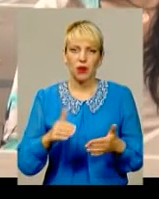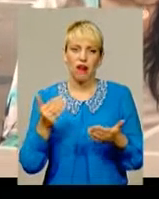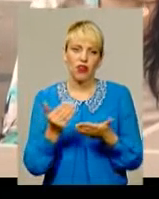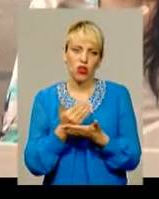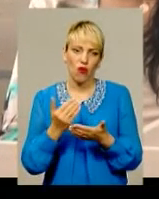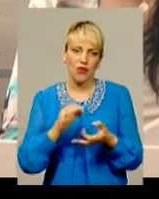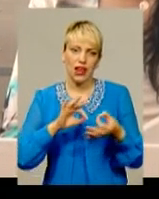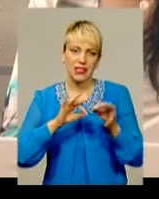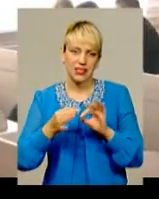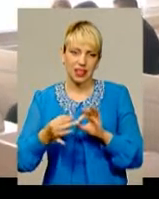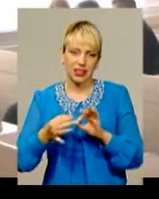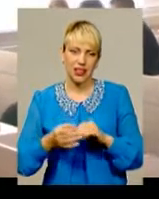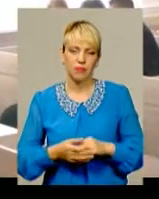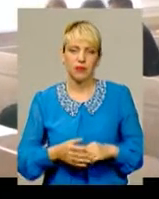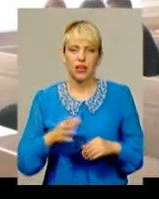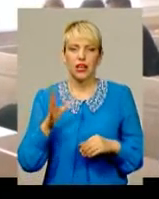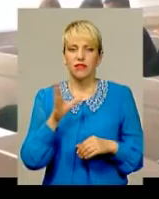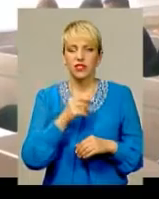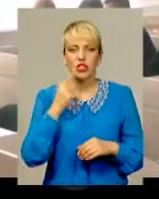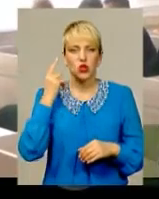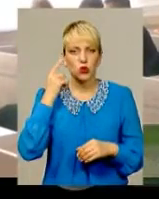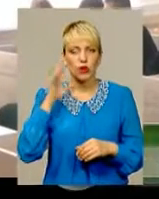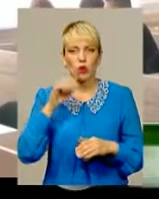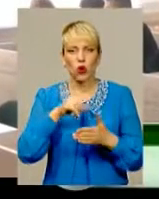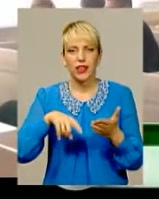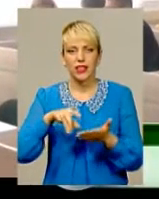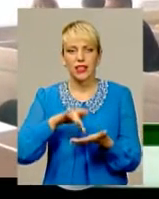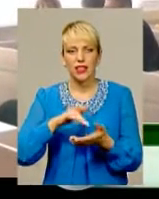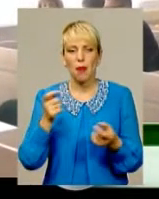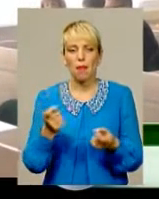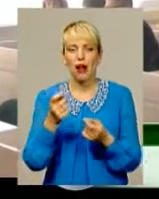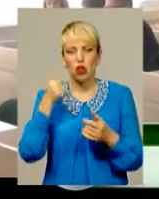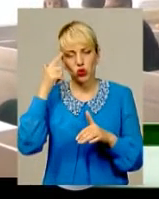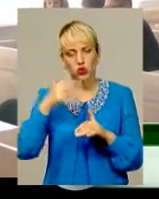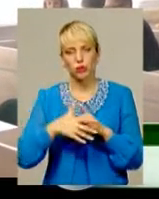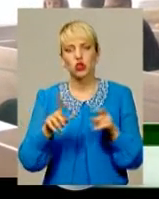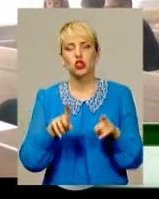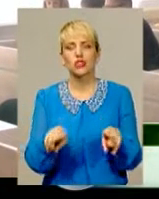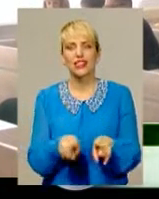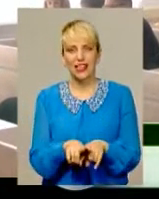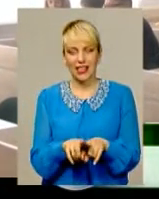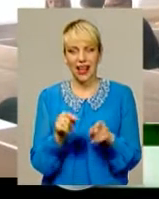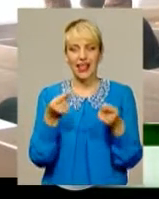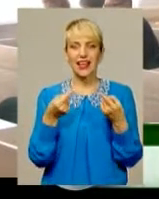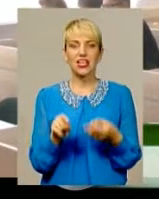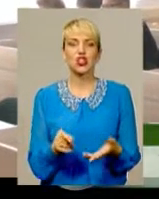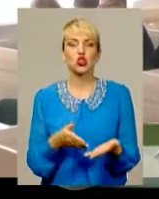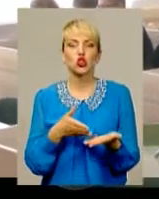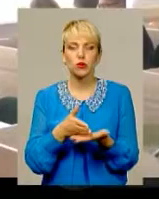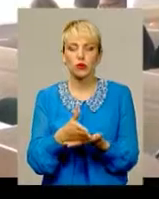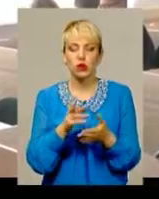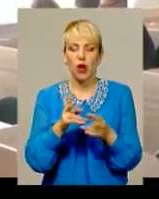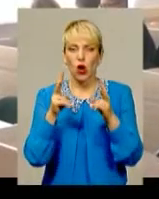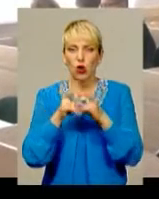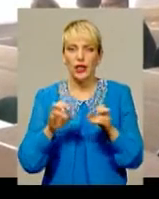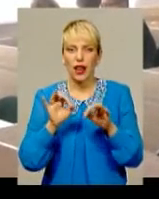констатує столичний експерт. Всі чули про децентралізацію, і мало хто розуміє, що воно таке. І іншого способу розібратися, ніж